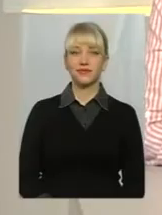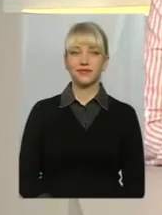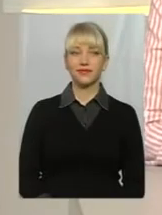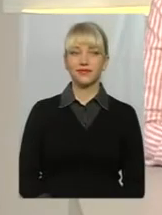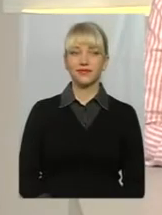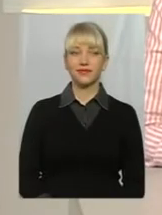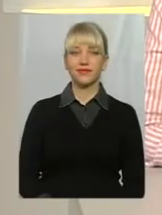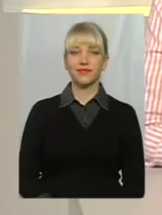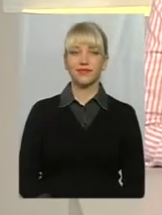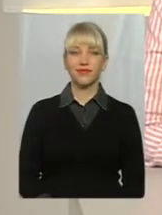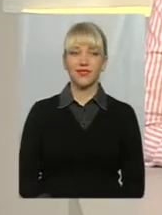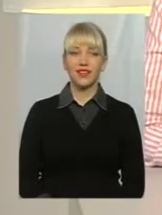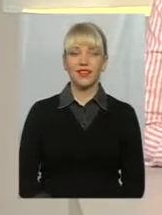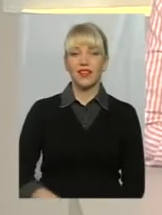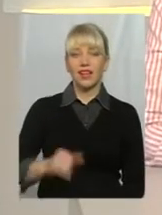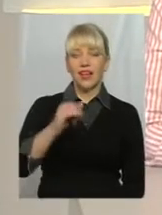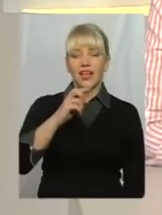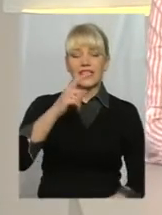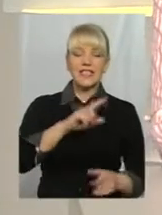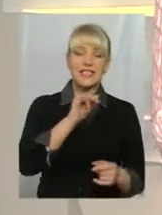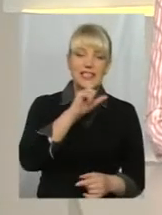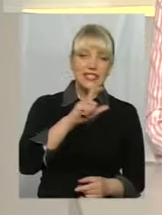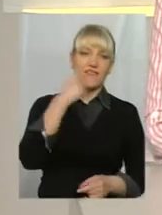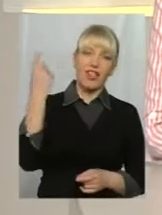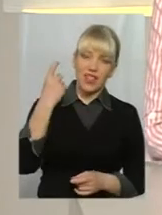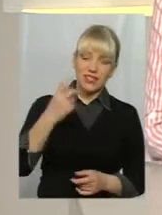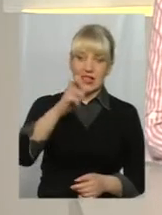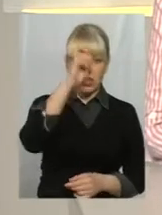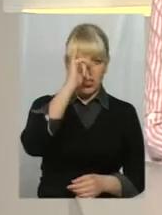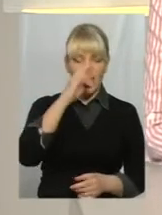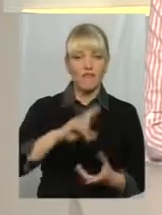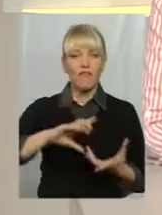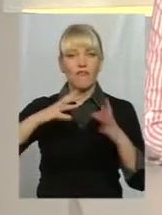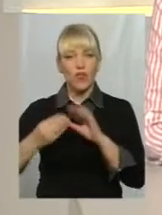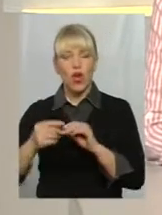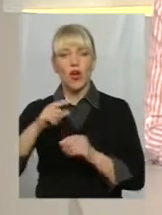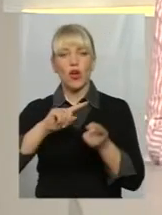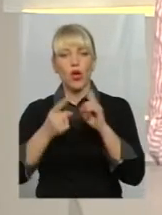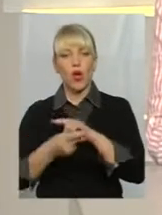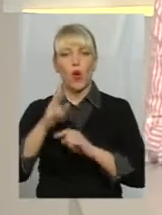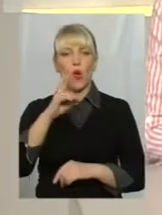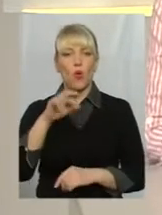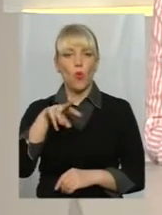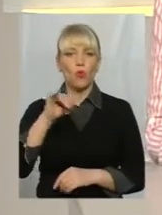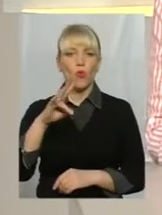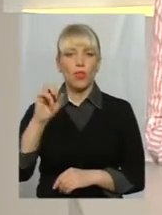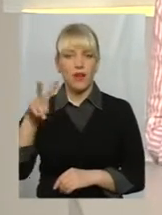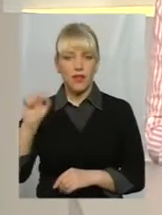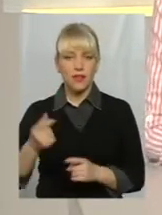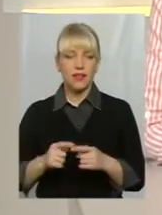Із власності державної у комунально об'єднаним тергромадам Хмельниччини почали передавати землі ті, що за